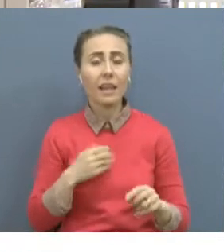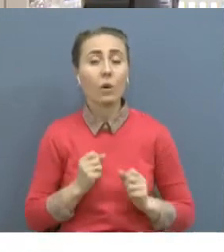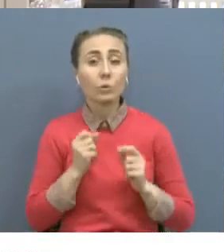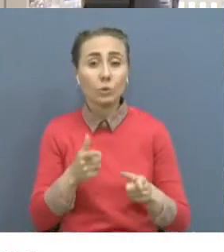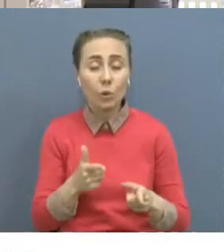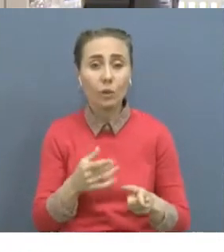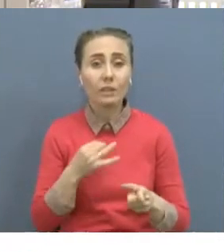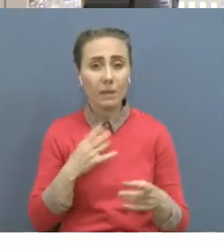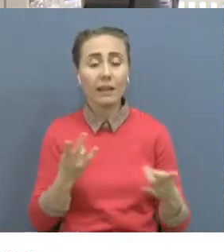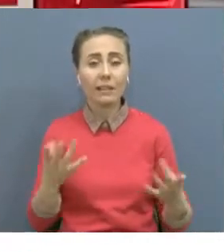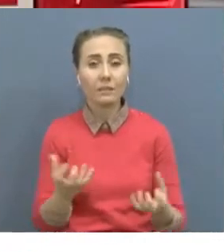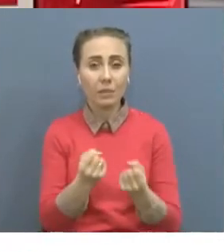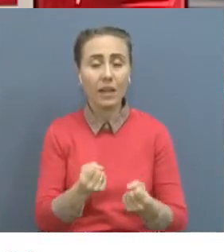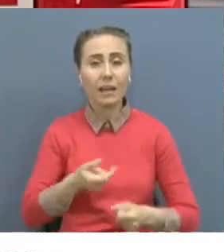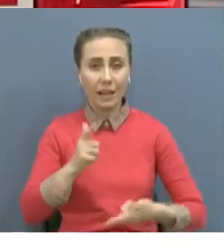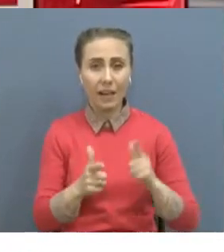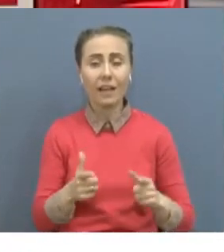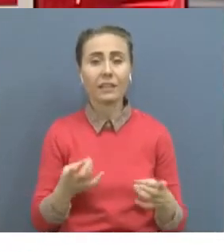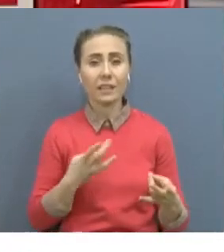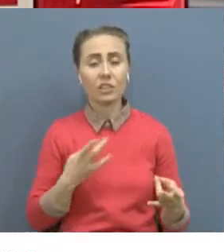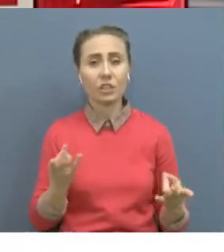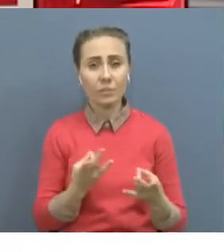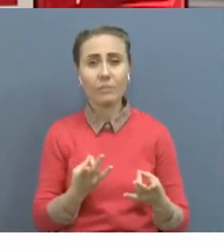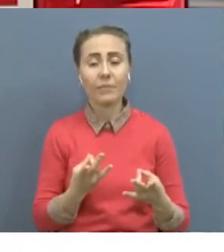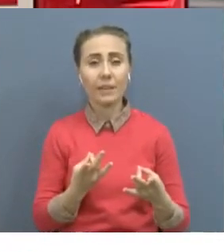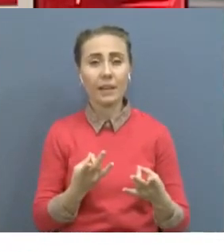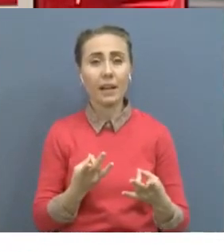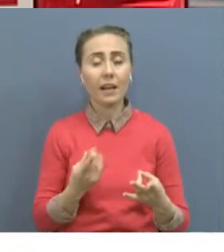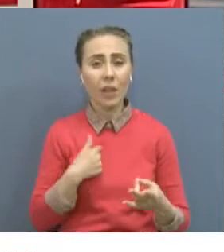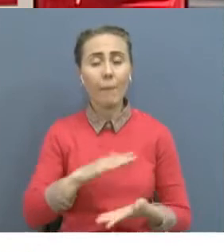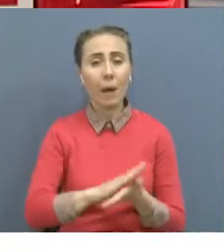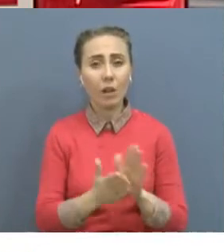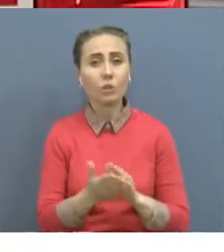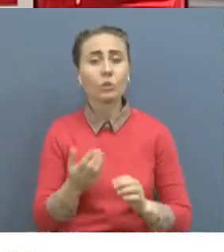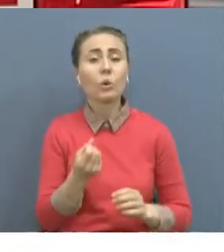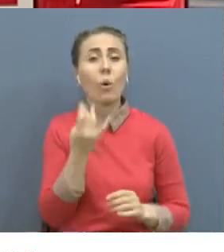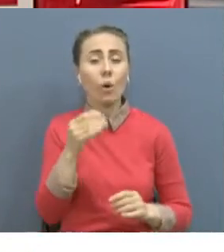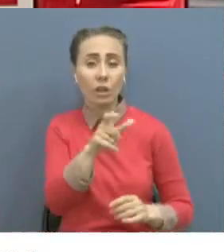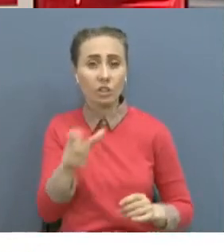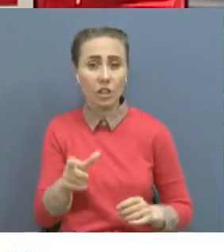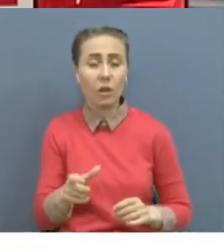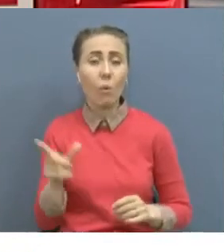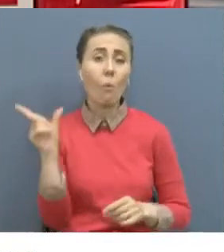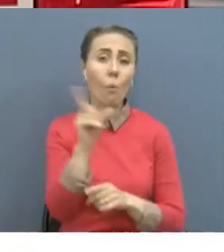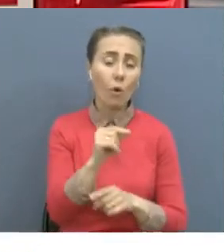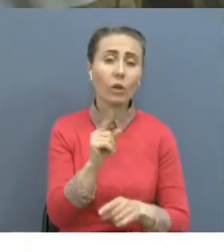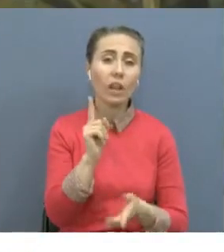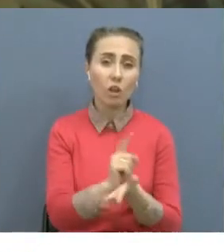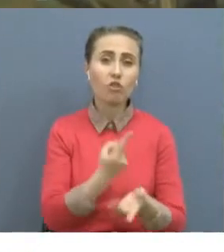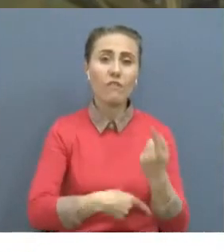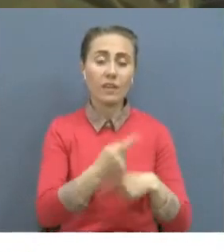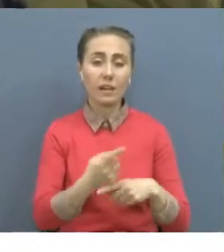бүйрету. Өрт орын алған жерге аттан баспорын әрине қорқыныш болады. Осы жерден қанша қызмет кераттансақ, сонышамыз оралсақ дейміз.